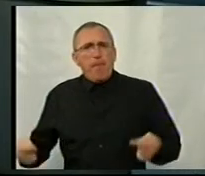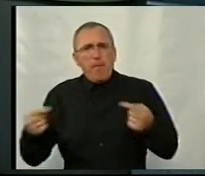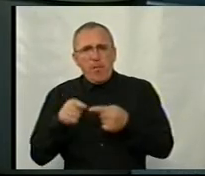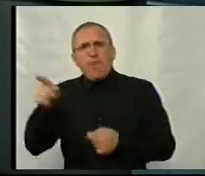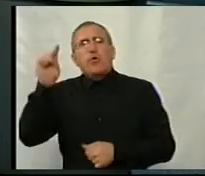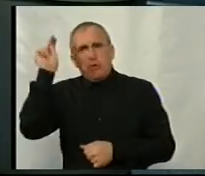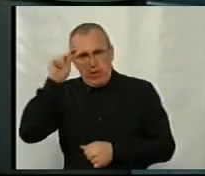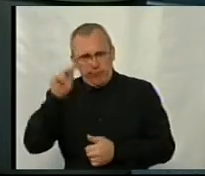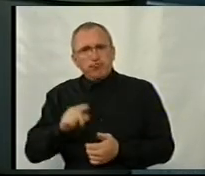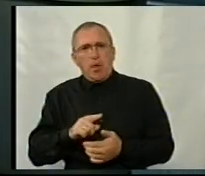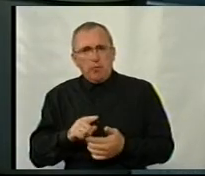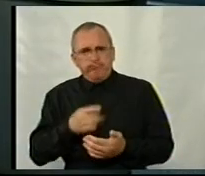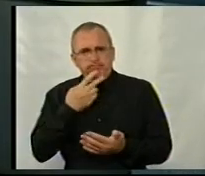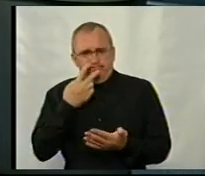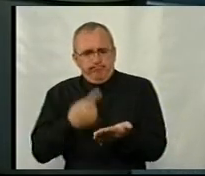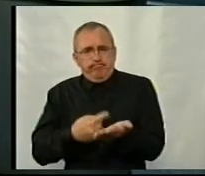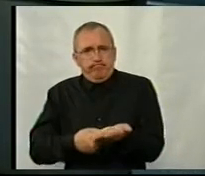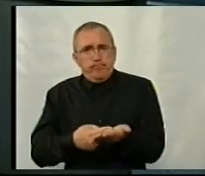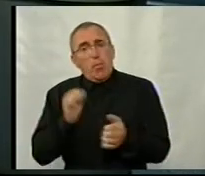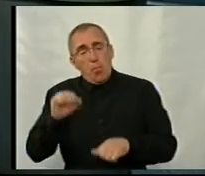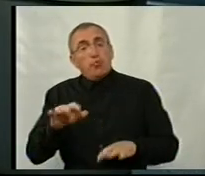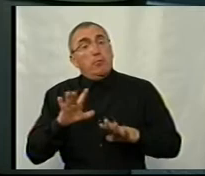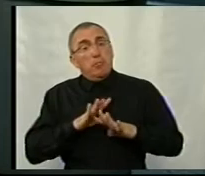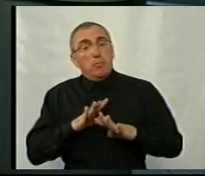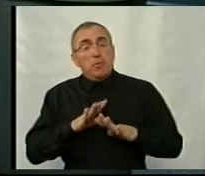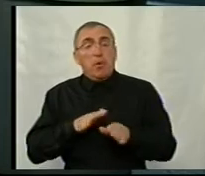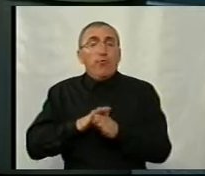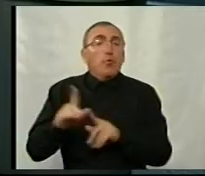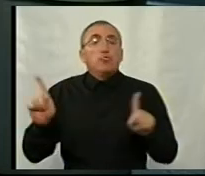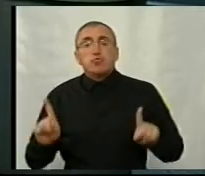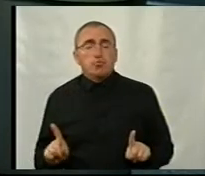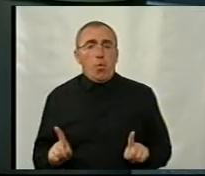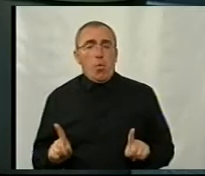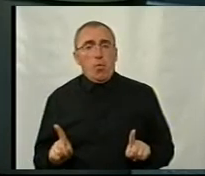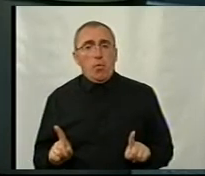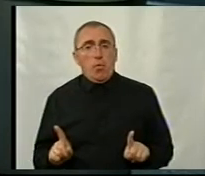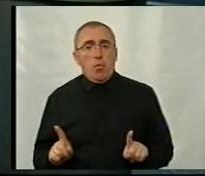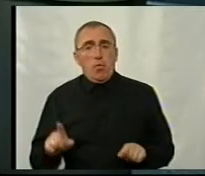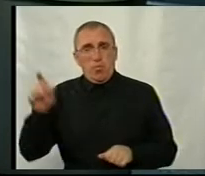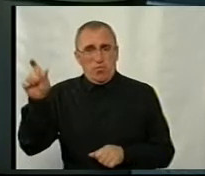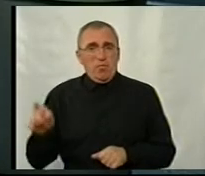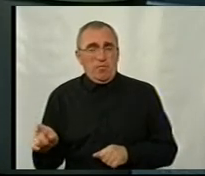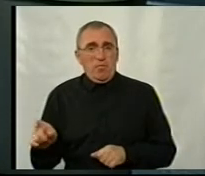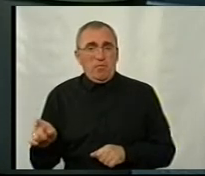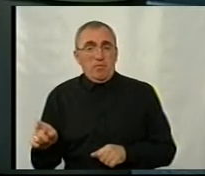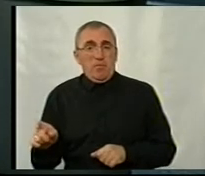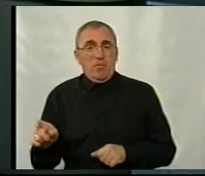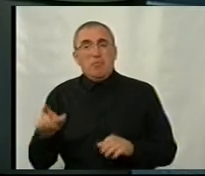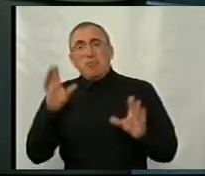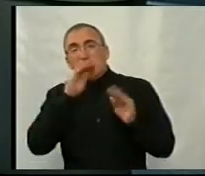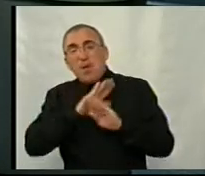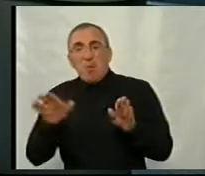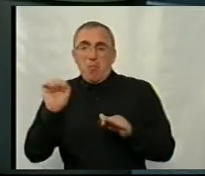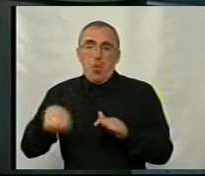він навчається. Може ж таке бути, що відбуватись, що його за неуспішність просто